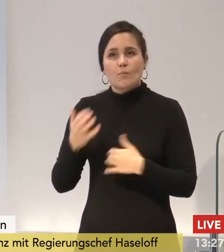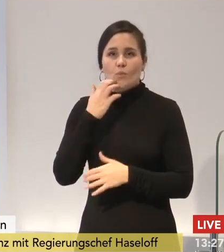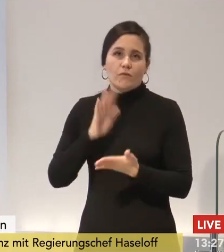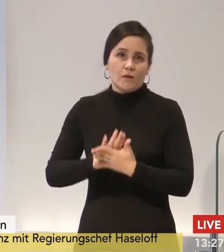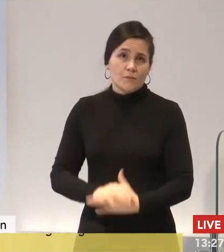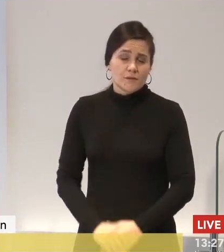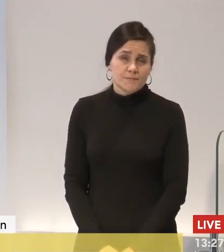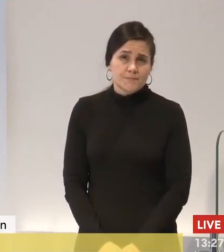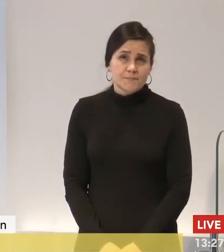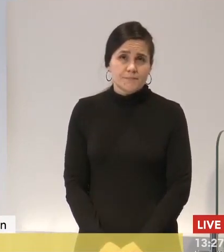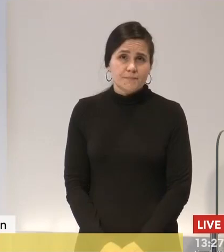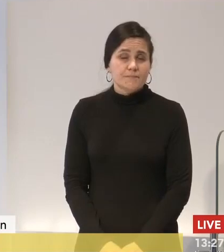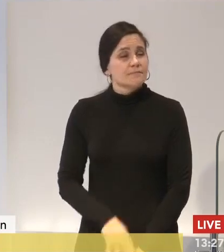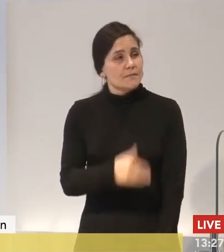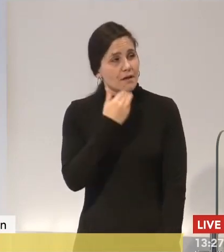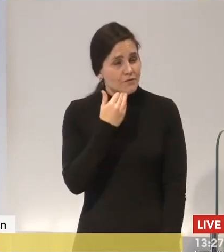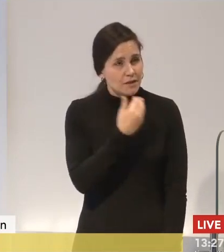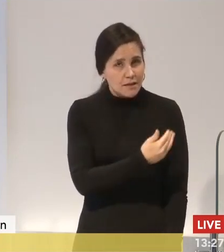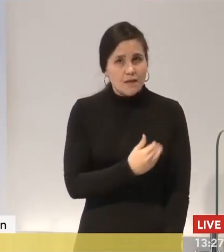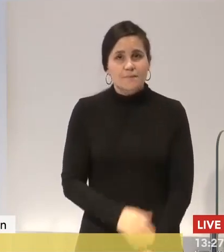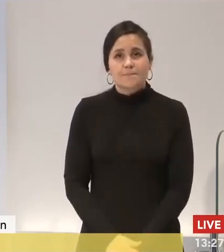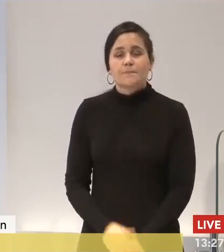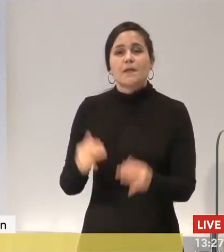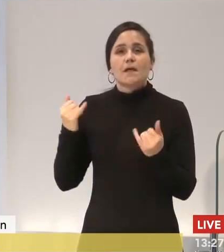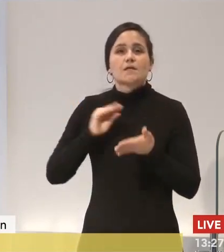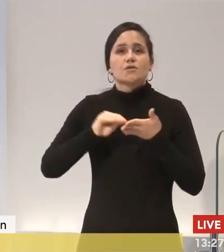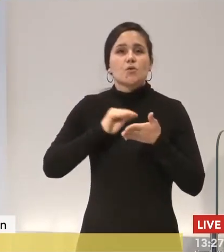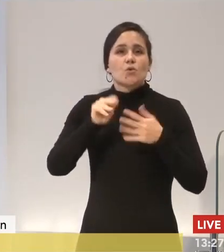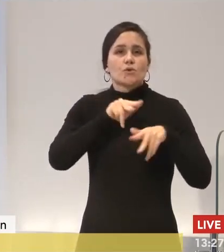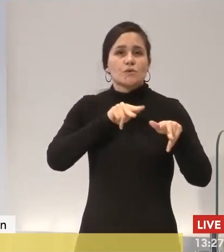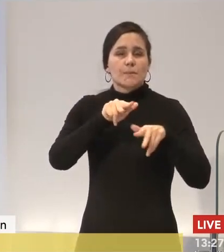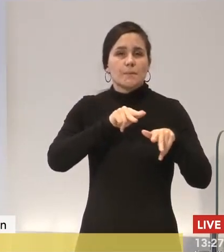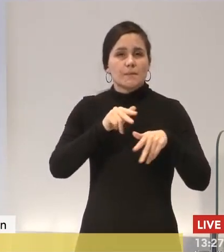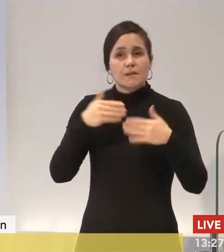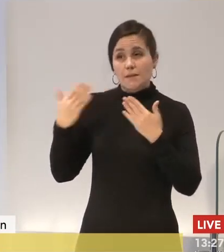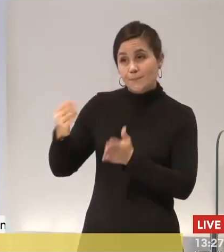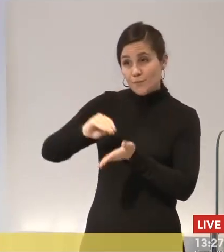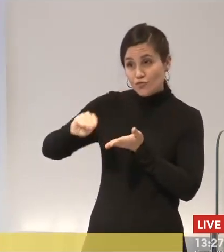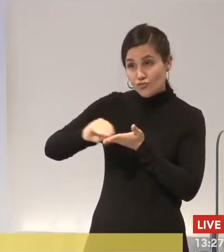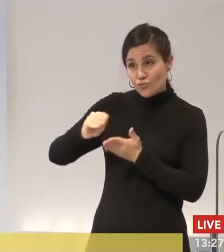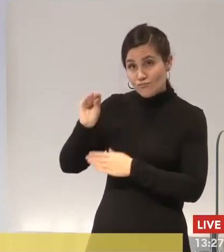Vielen Dank, Frau Reimann. Wir machen weiter mit dem Kultusminister. Was haben die Schulen zu erwarten mit dem Plan?